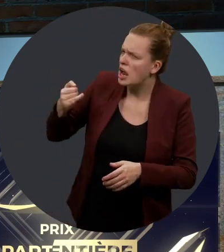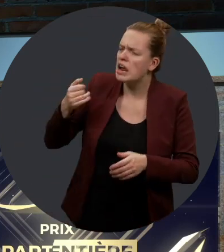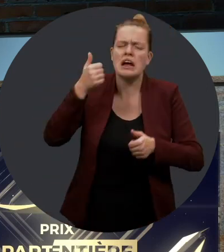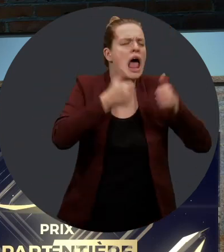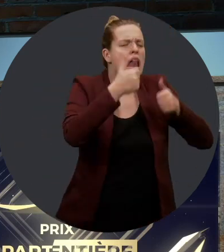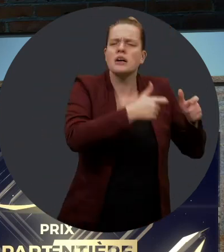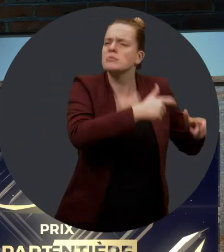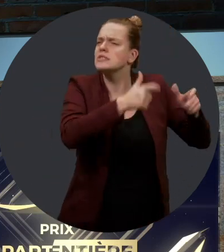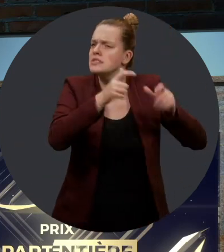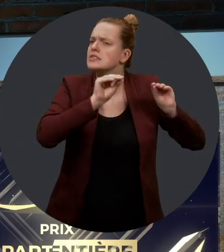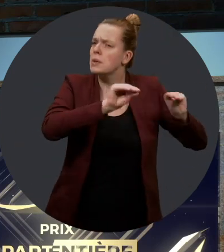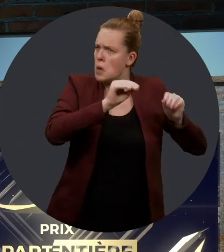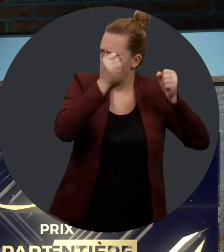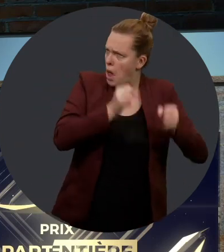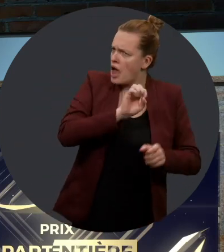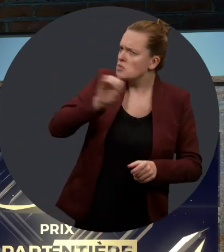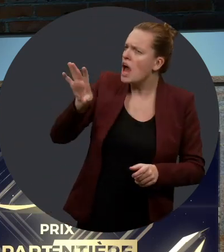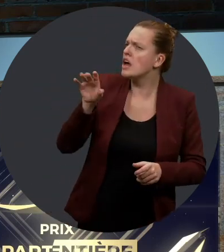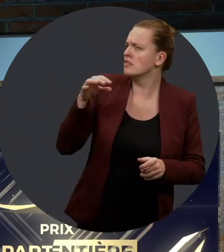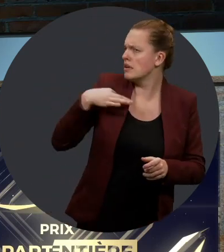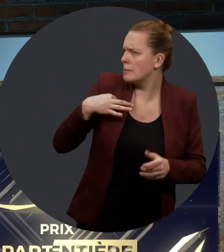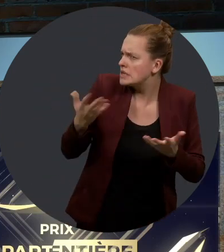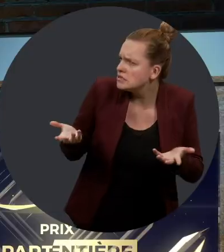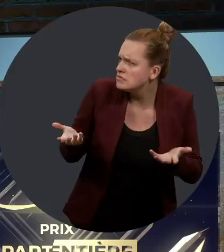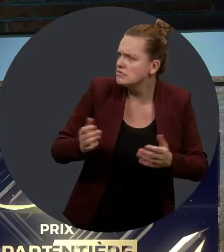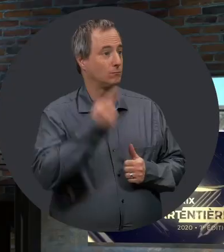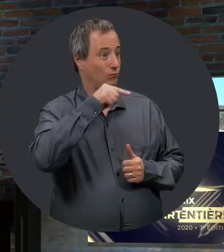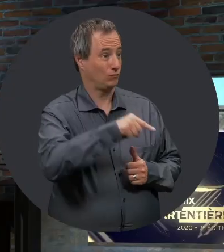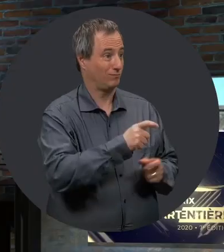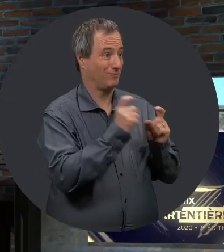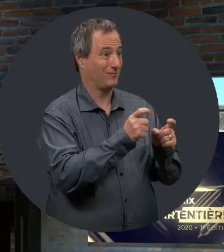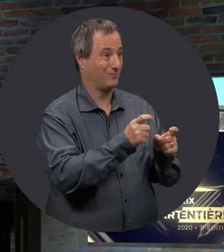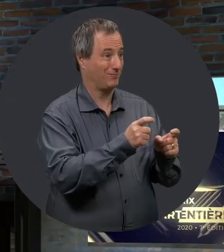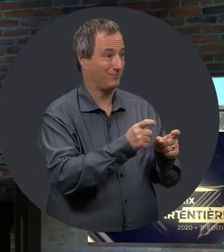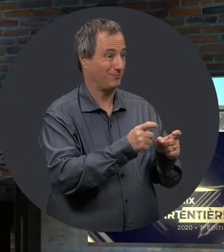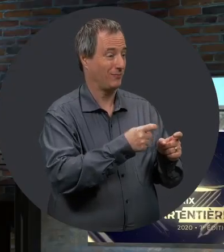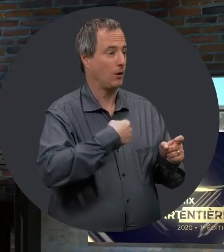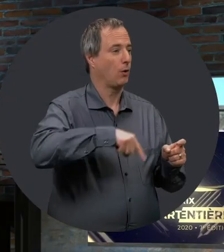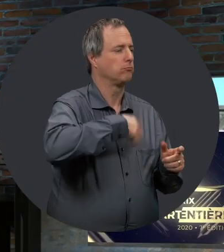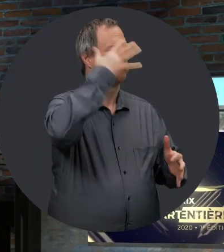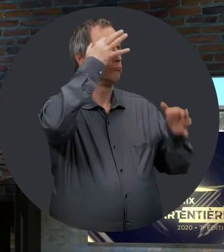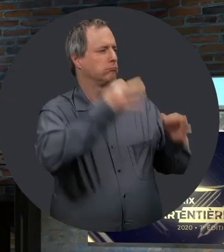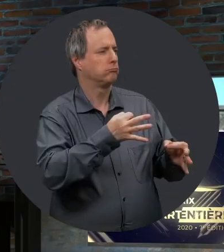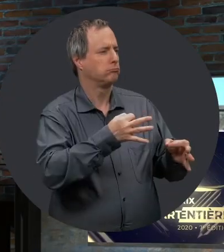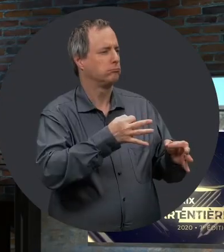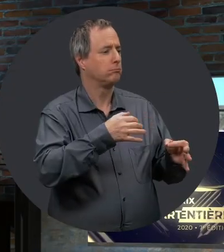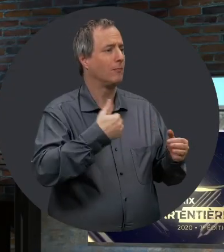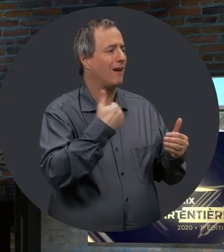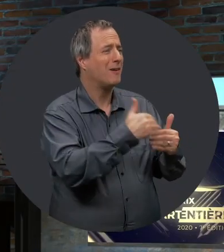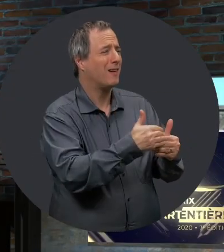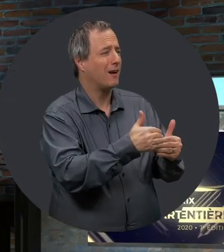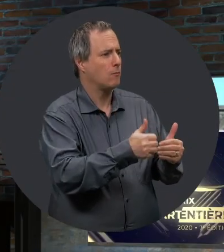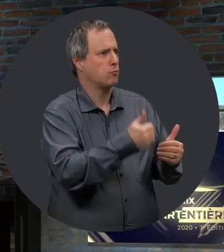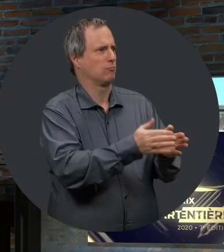quel type d'établissement pouvait soumettre une candidature dans cette catégorie cette année? Pour cette édition du prix, on a décidé d'élargir la portée